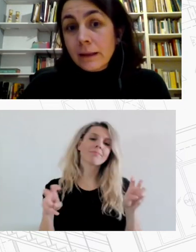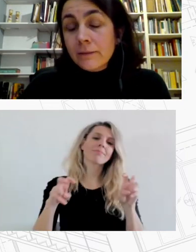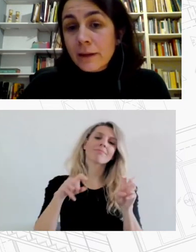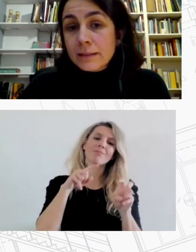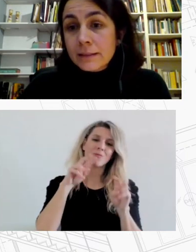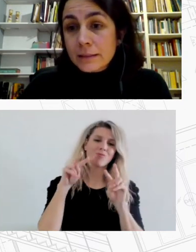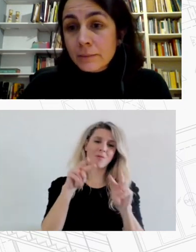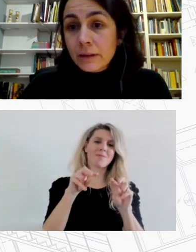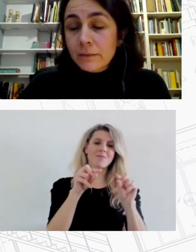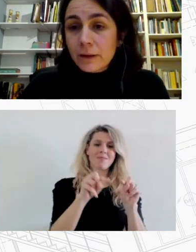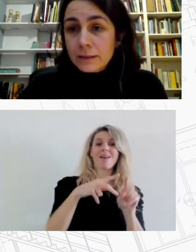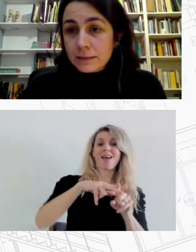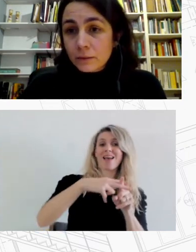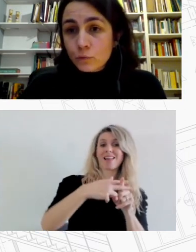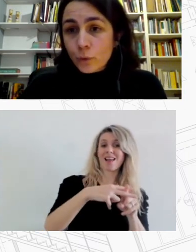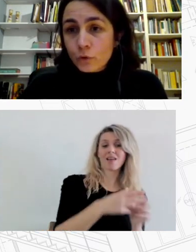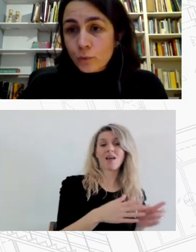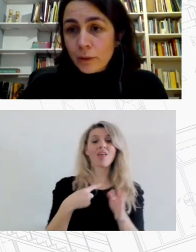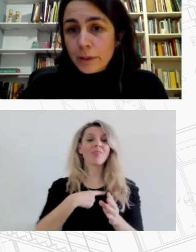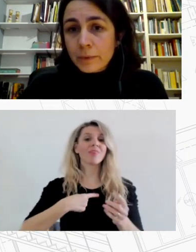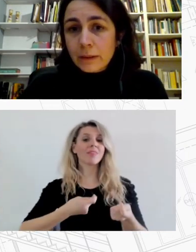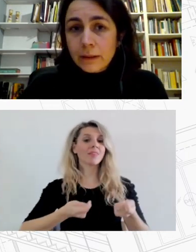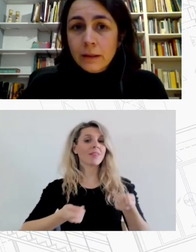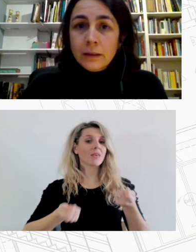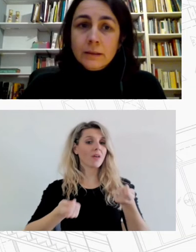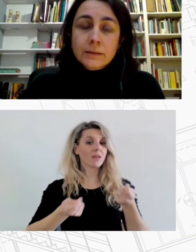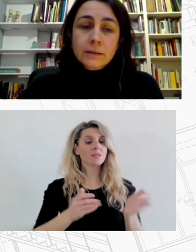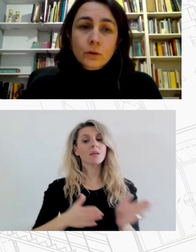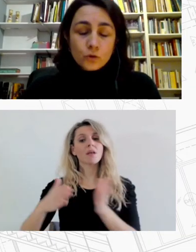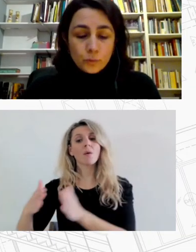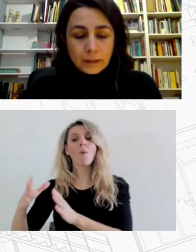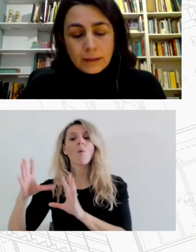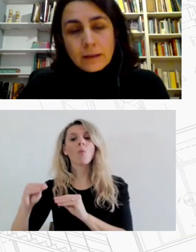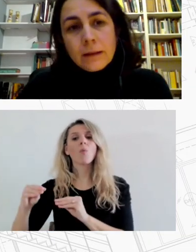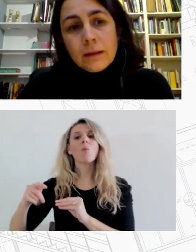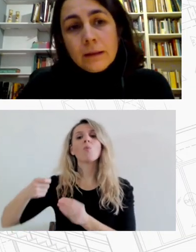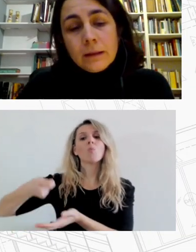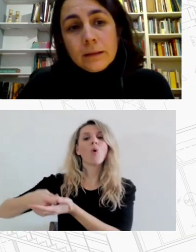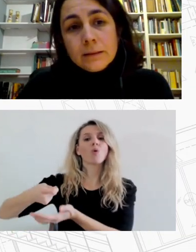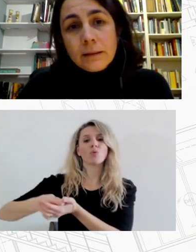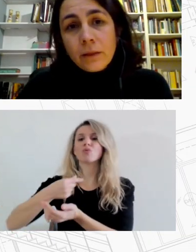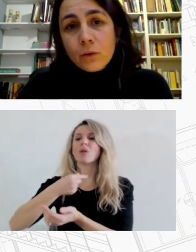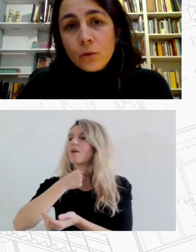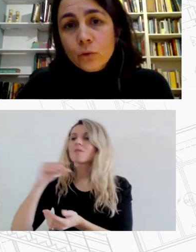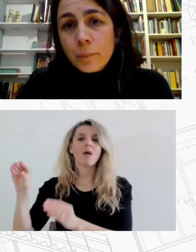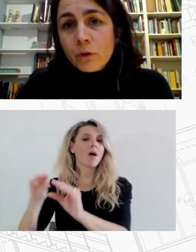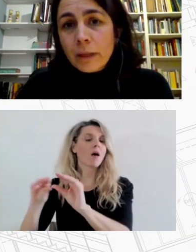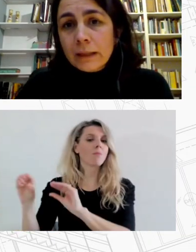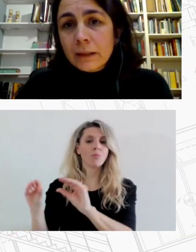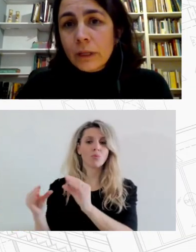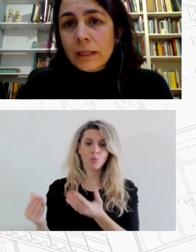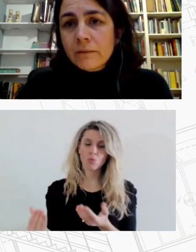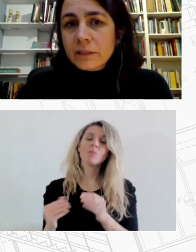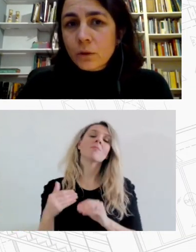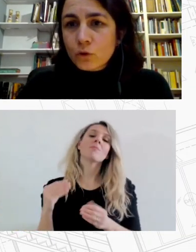διακυβέρνηση, ένα σύστημα διακυβέρνησης και τους πόρους που θα πρέπει να συγκεντρώσουμε ξανά θεωρώ ότι το επίδομα